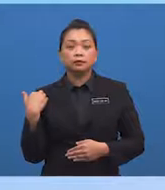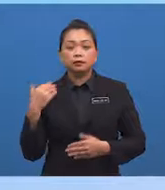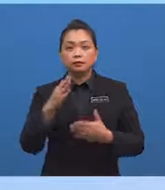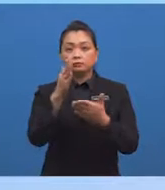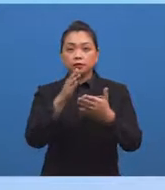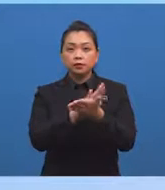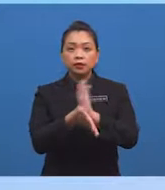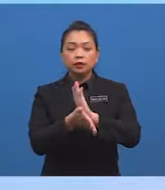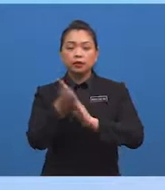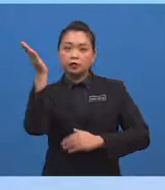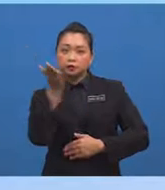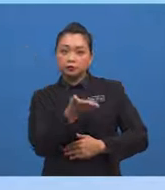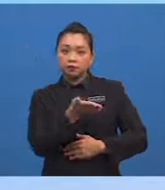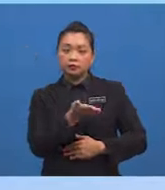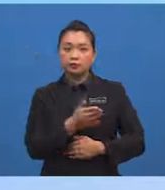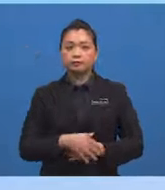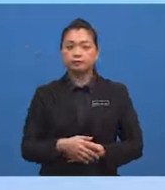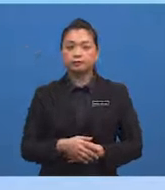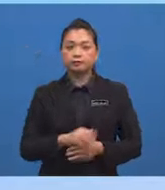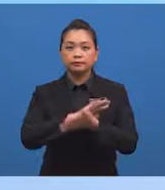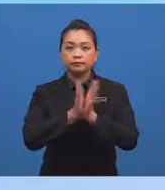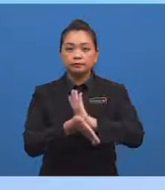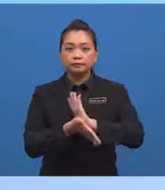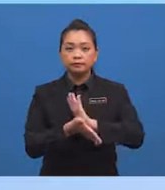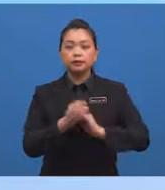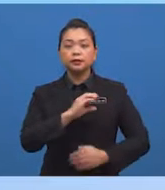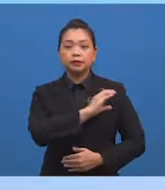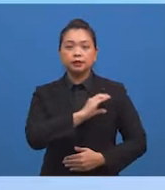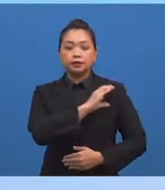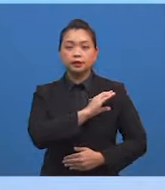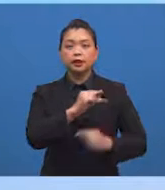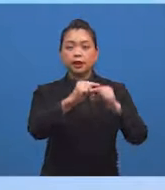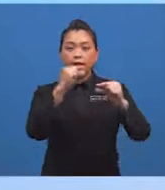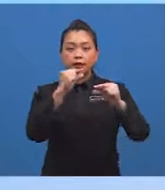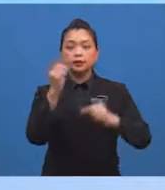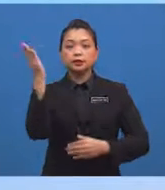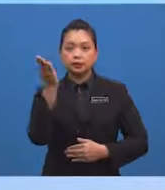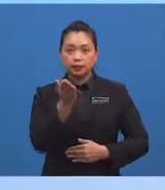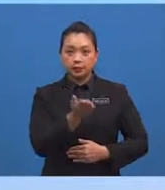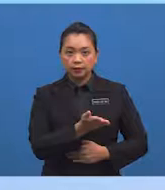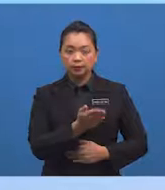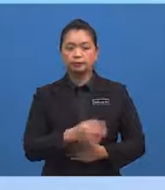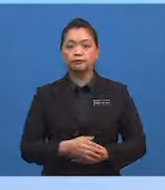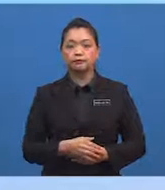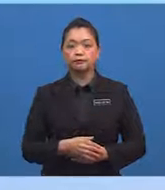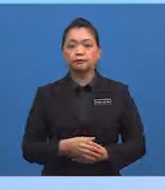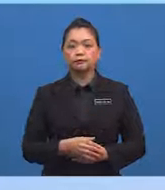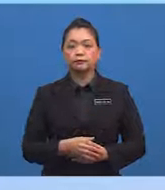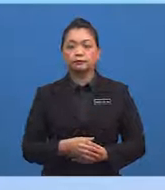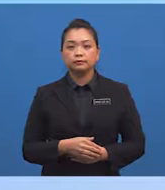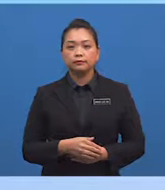garis rentas lintang Maka, ciri-ciri garis rentas lintang